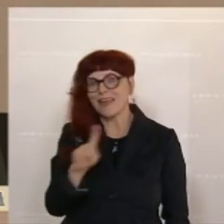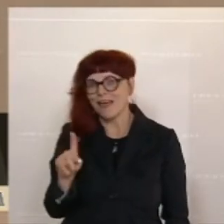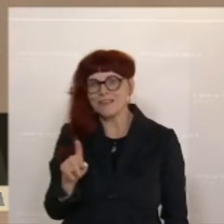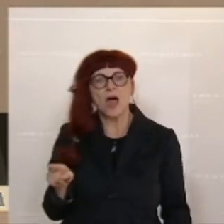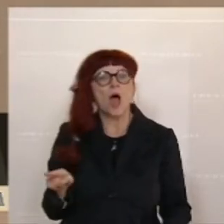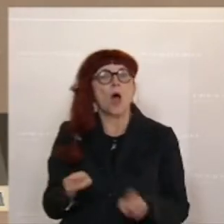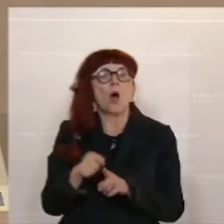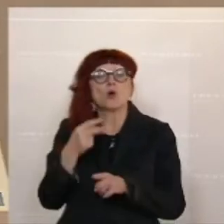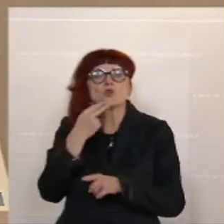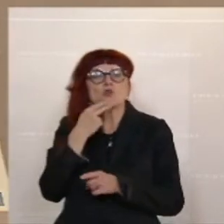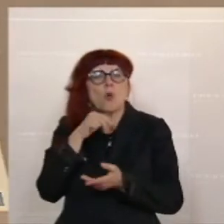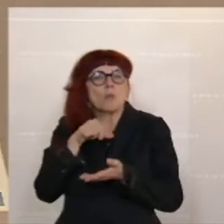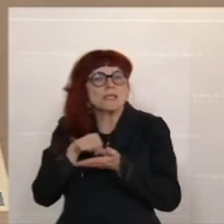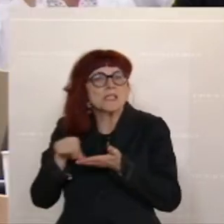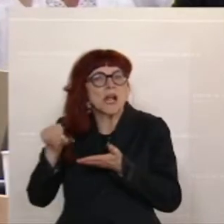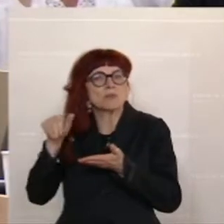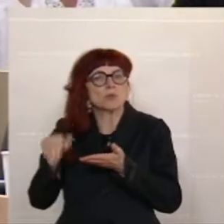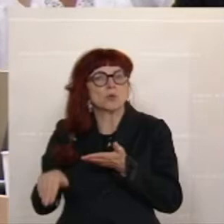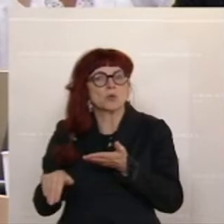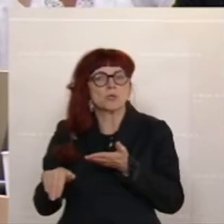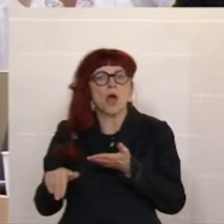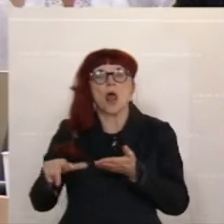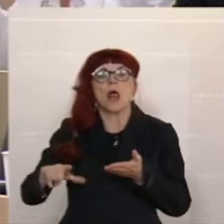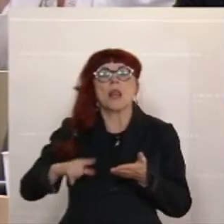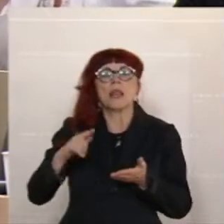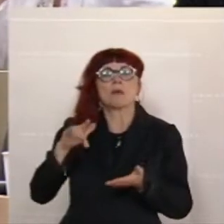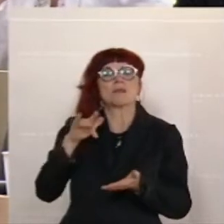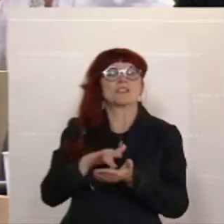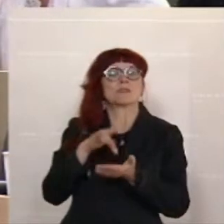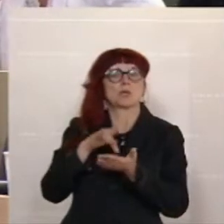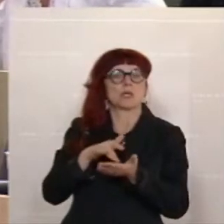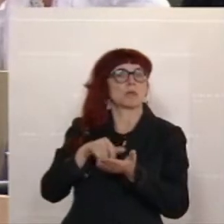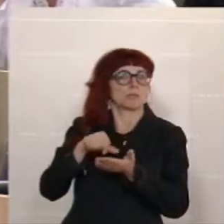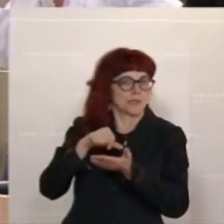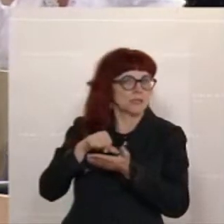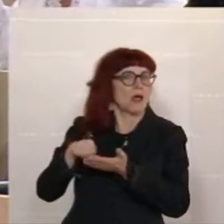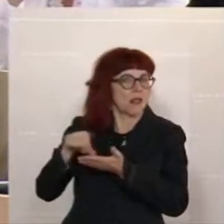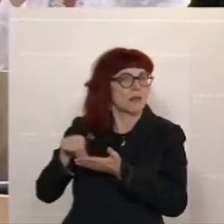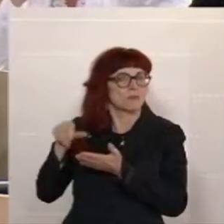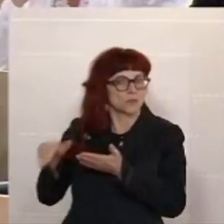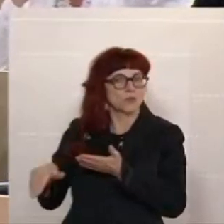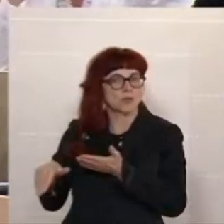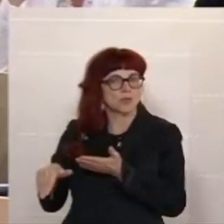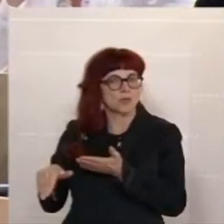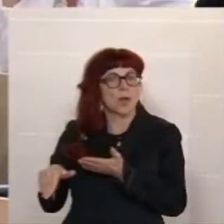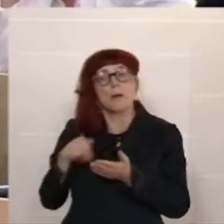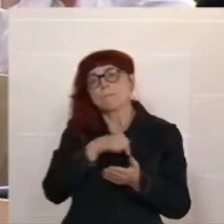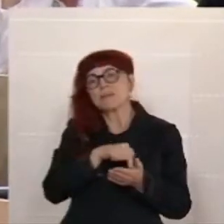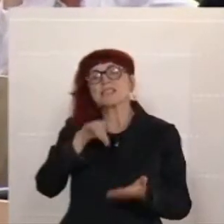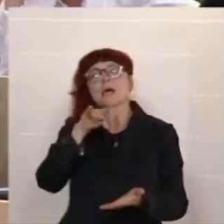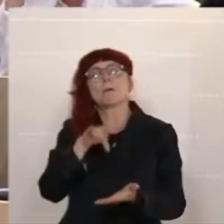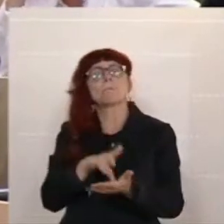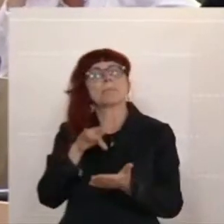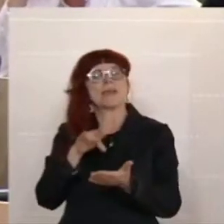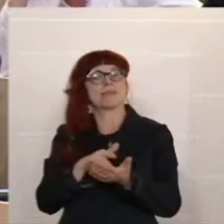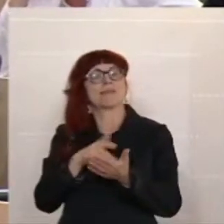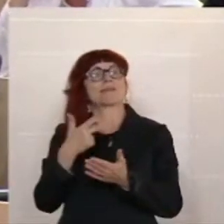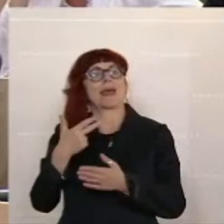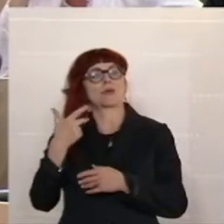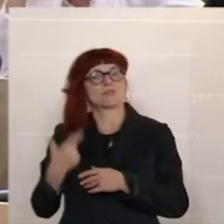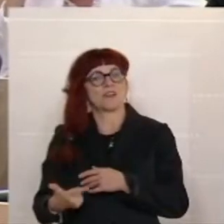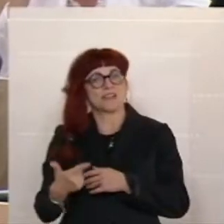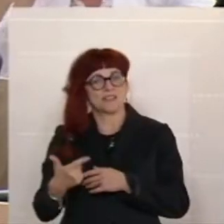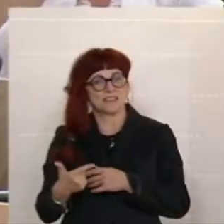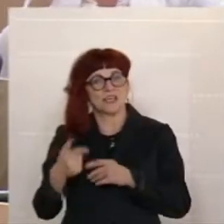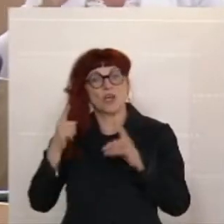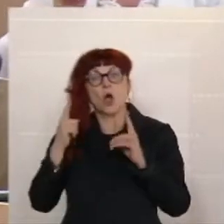ja auch Lebensmittel zu kaufen. Und bis Mitte 2023 zahlt diese Pensionistin nur für Gas 800 Euro mehr